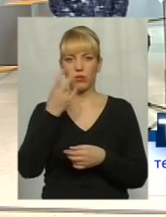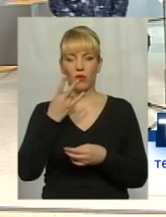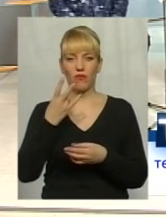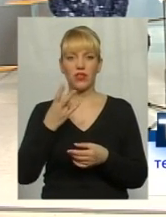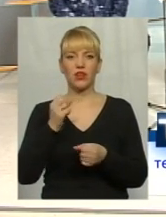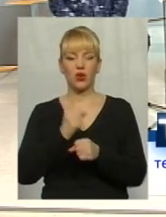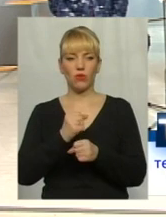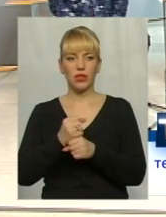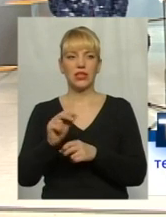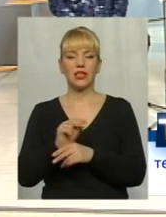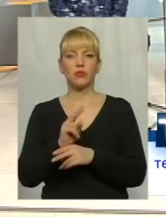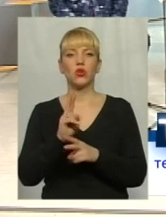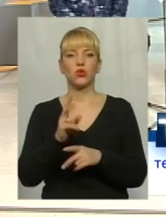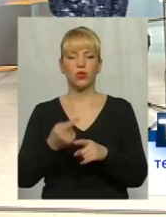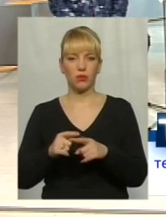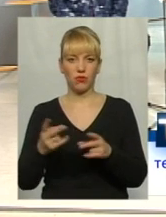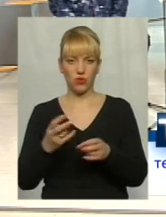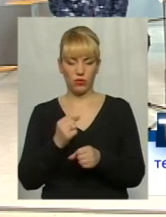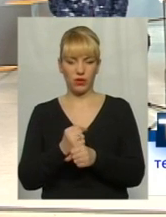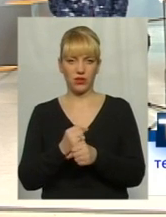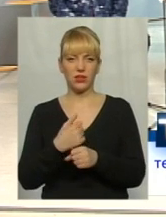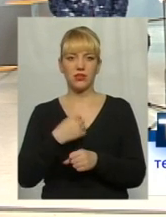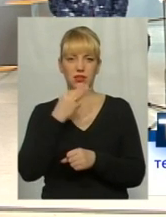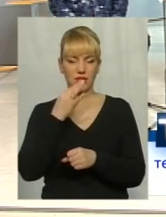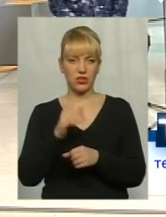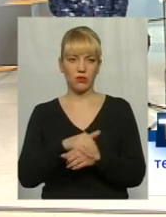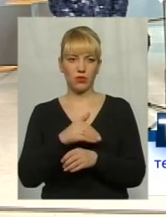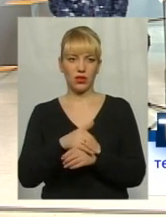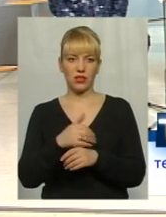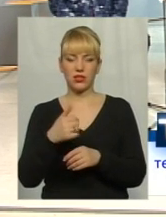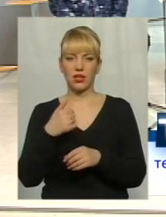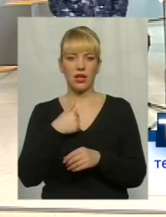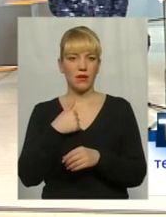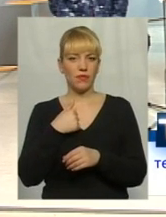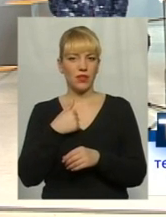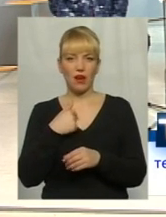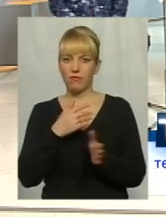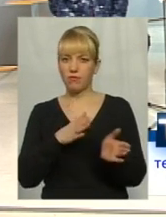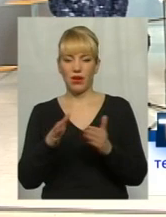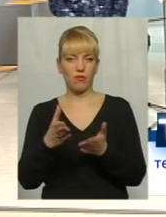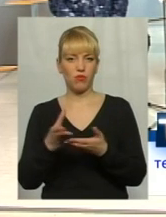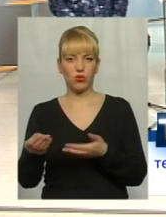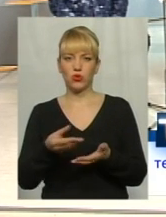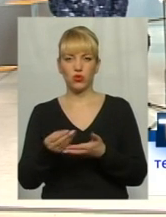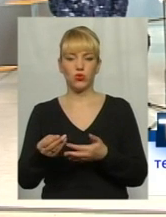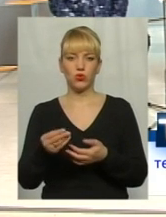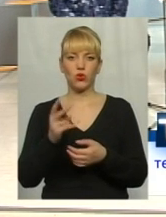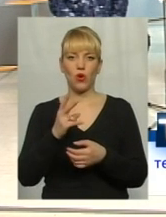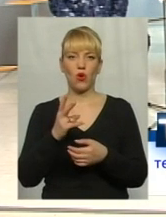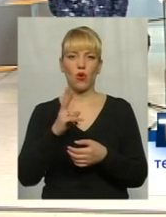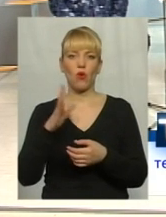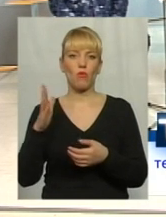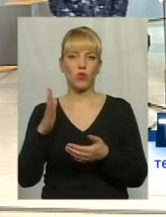ремонти. Хто їх робить? Скажіть, будь ласка, потягне справну сплатимо коммунальні ослуги.